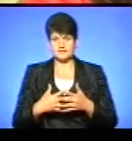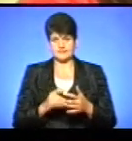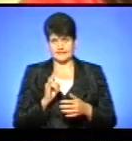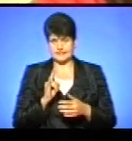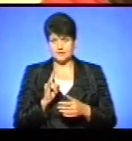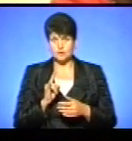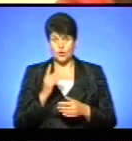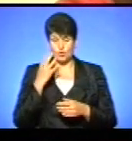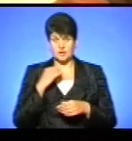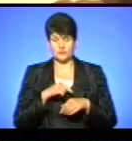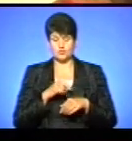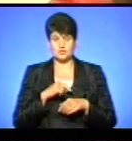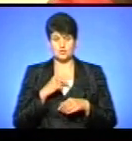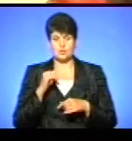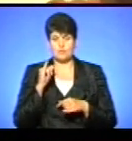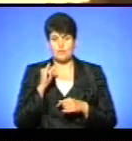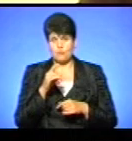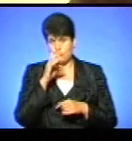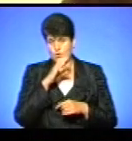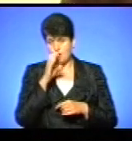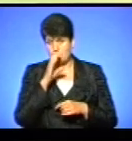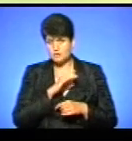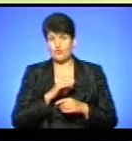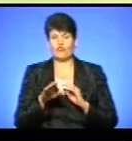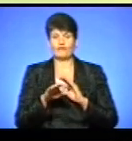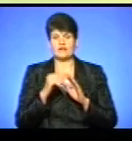Коли відчула, що їй погано, викликала швидку.